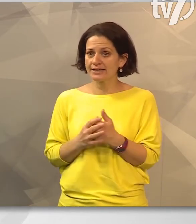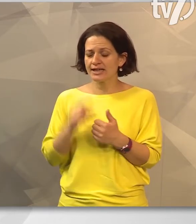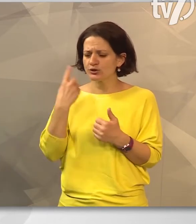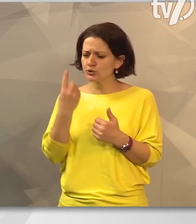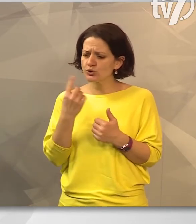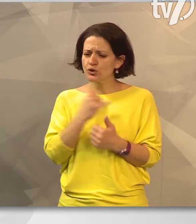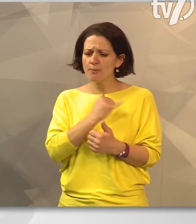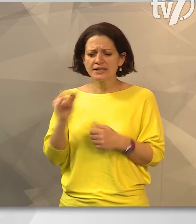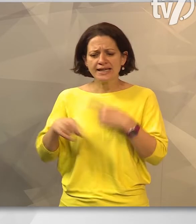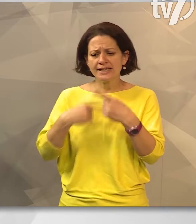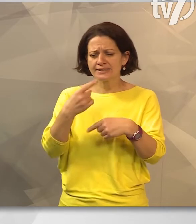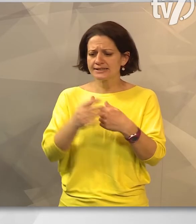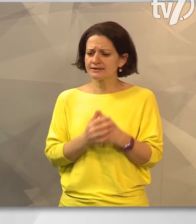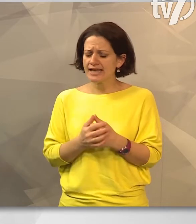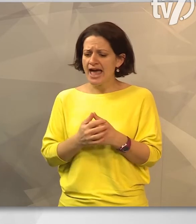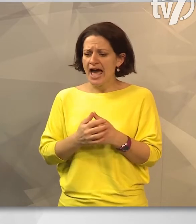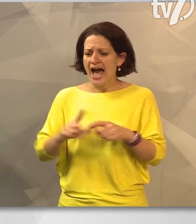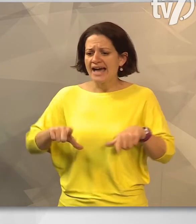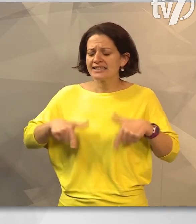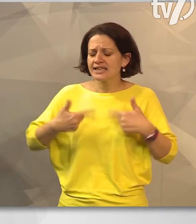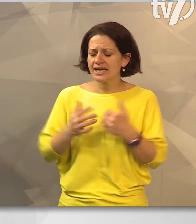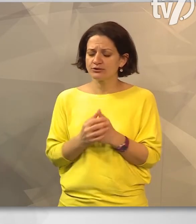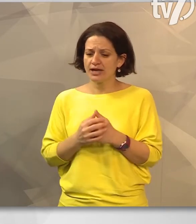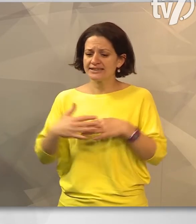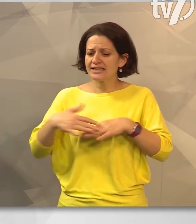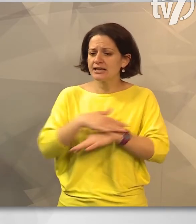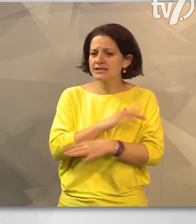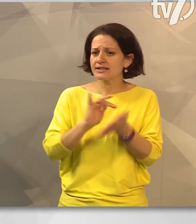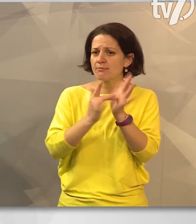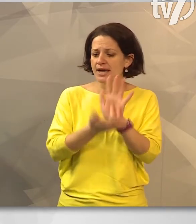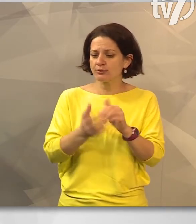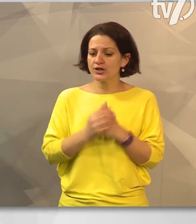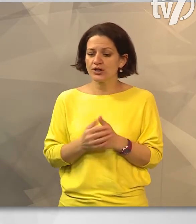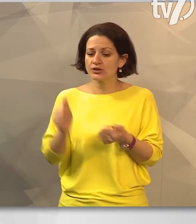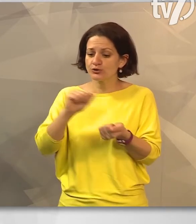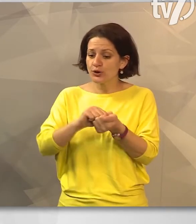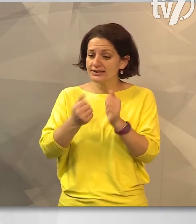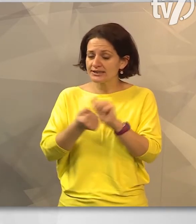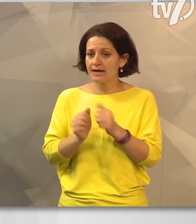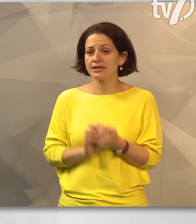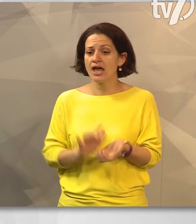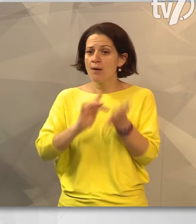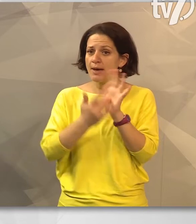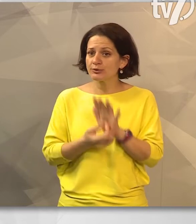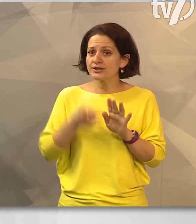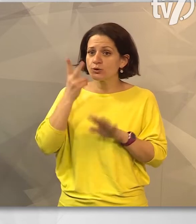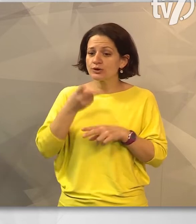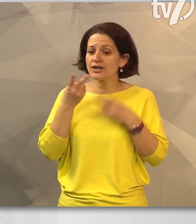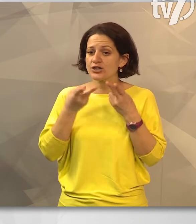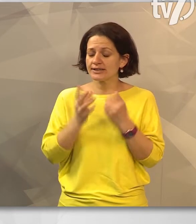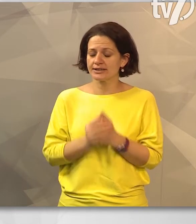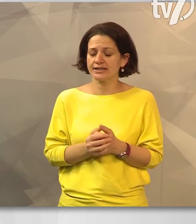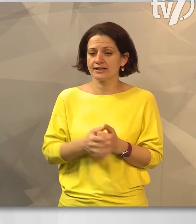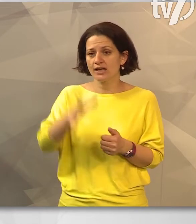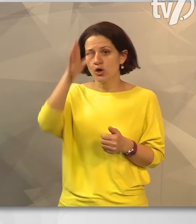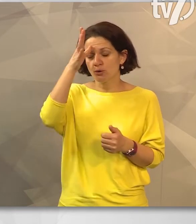tudjuk minden generációnak átélhetően és élményszerűen megmutatni a történelmet, és bemutatni kulturális értékeinket.